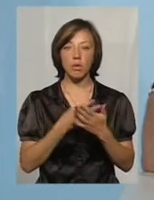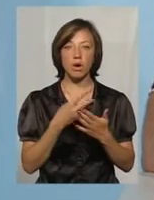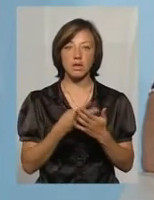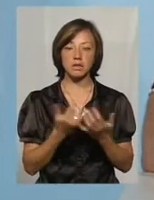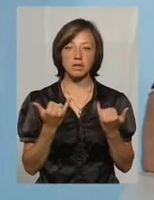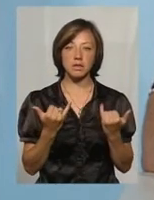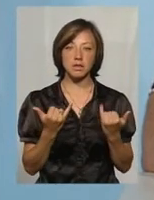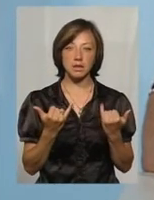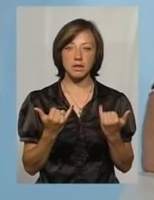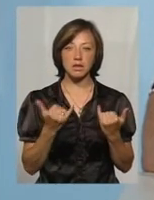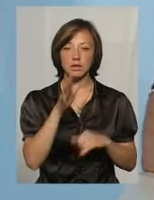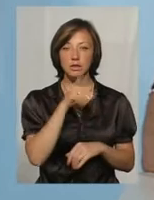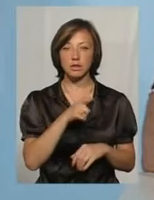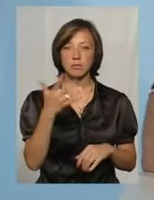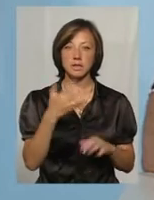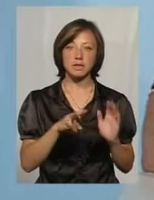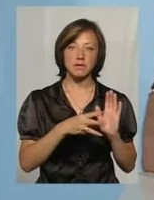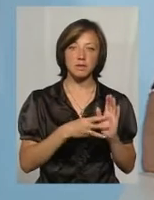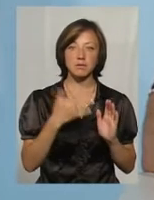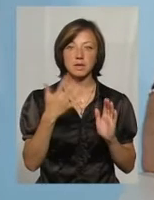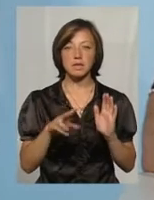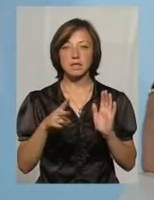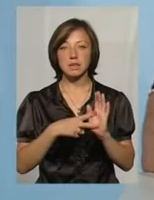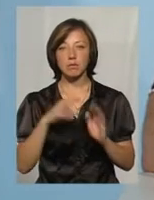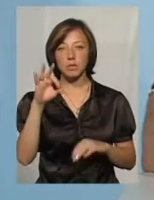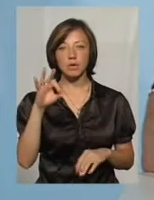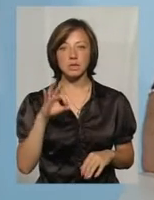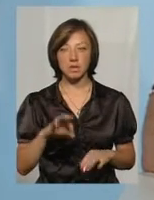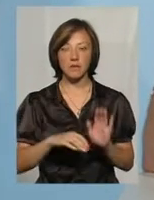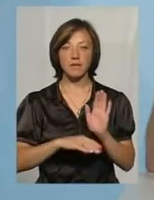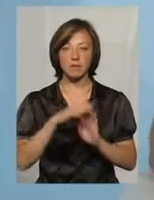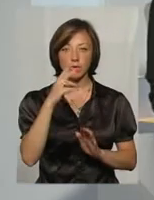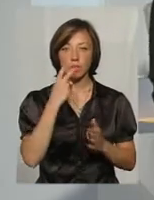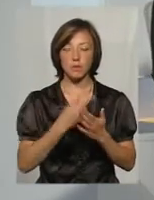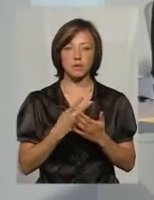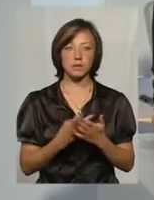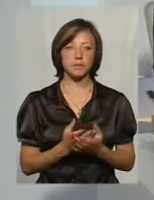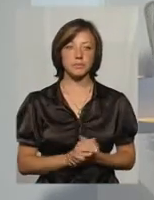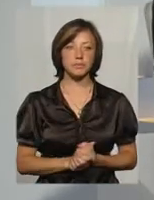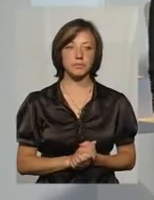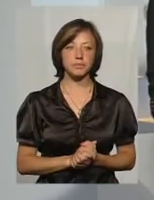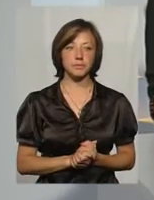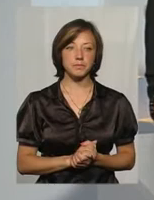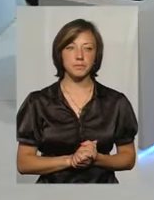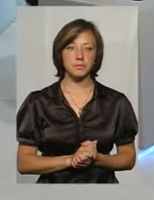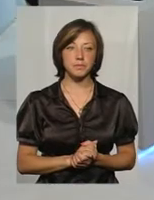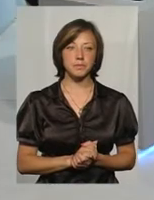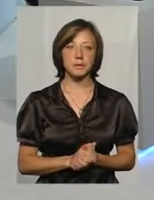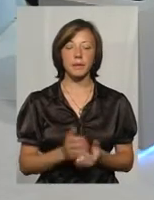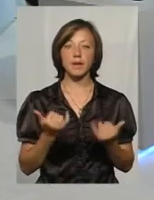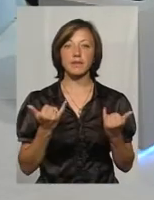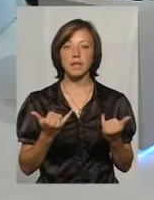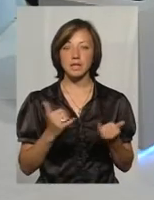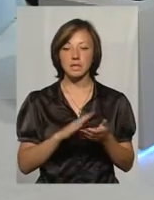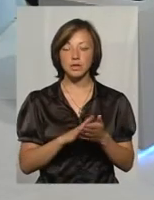час – 58-57%. Досить високий показник. В даній ситуації